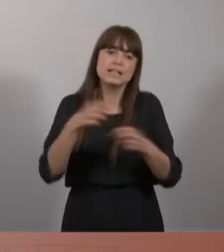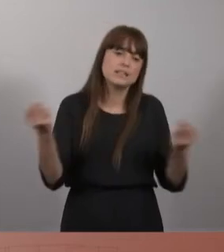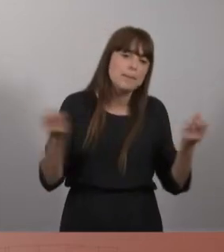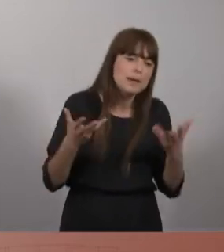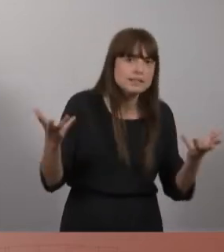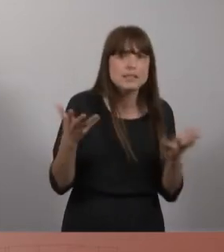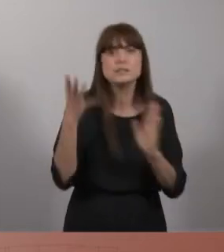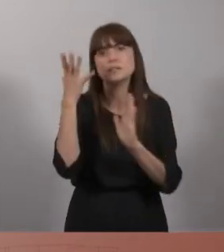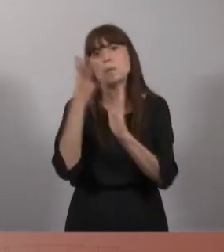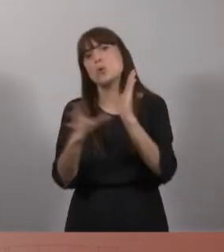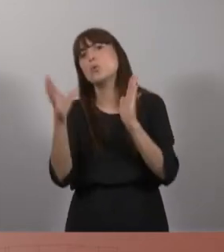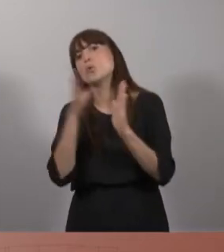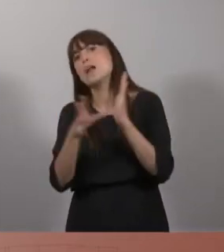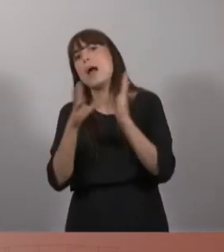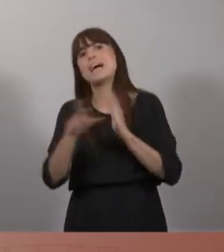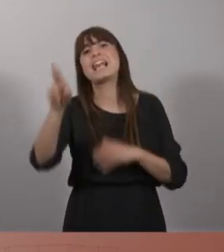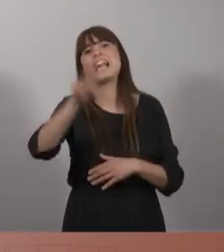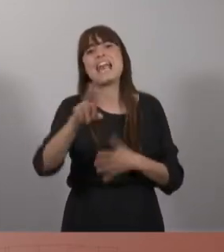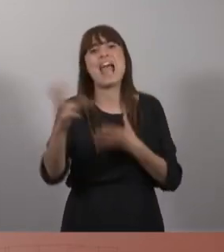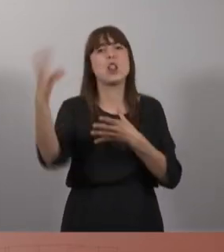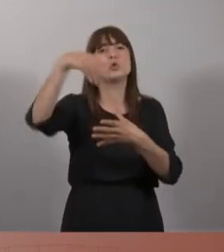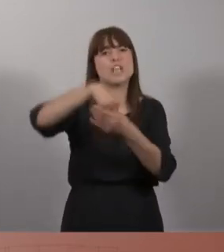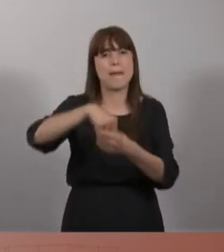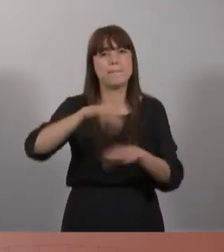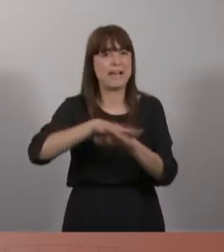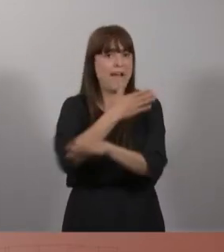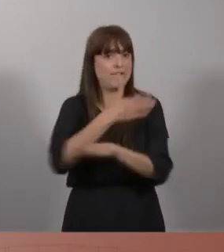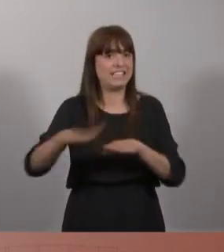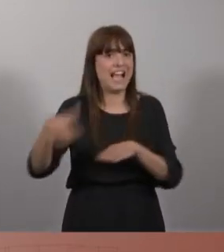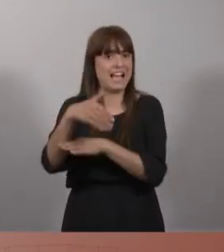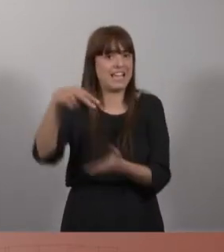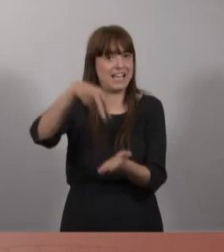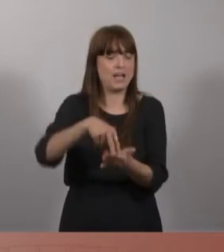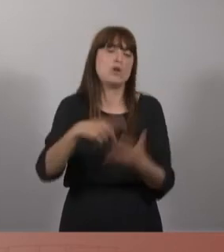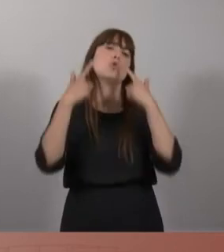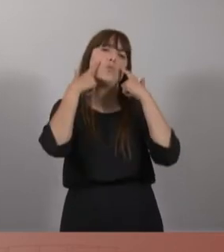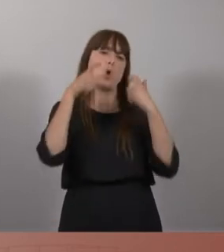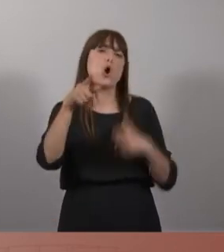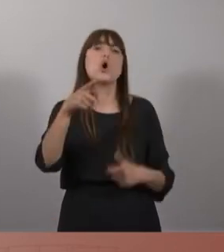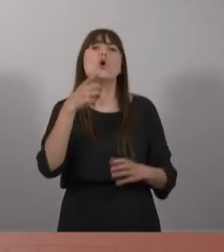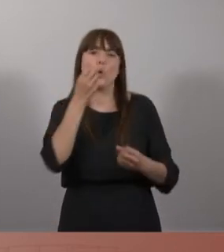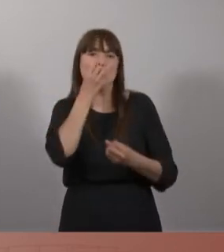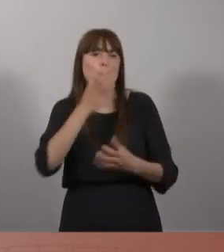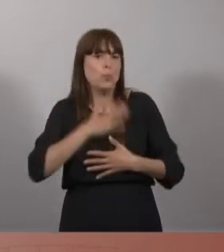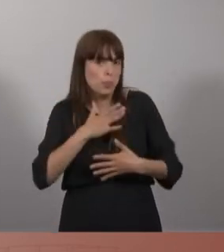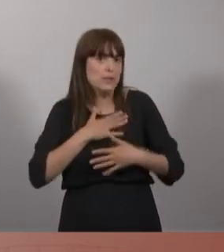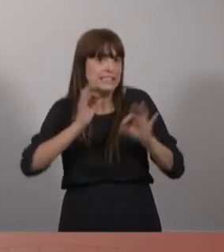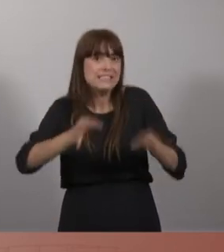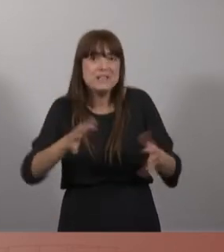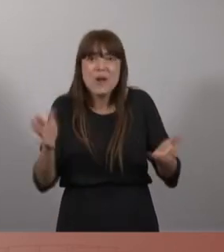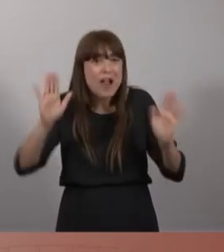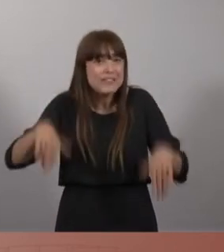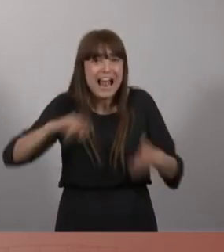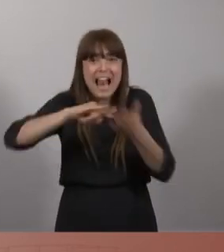programes com reallotgem, que poden tenir molt bones voluntats, però que el que passa és que no deixen de ser transferències